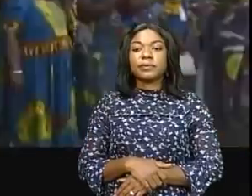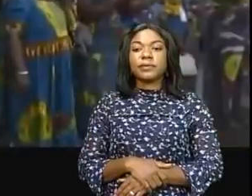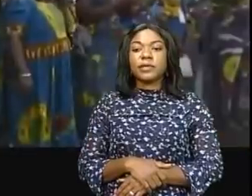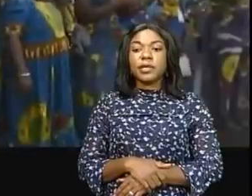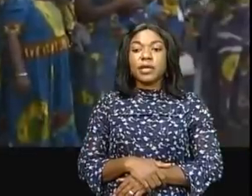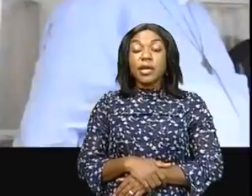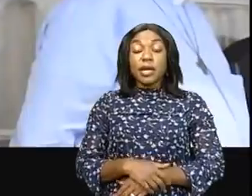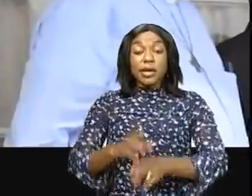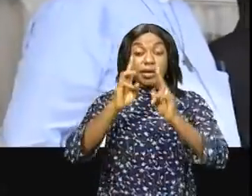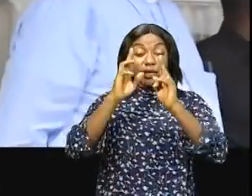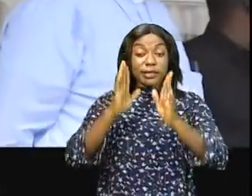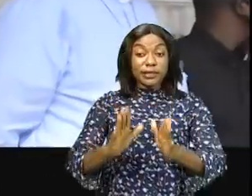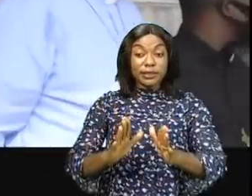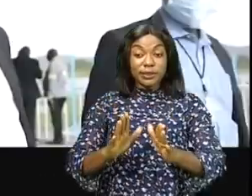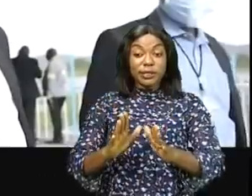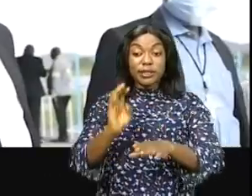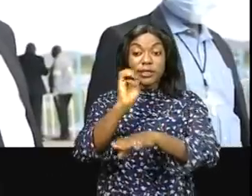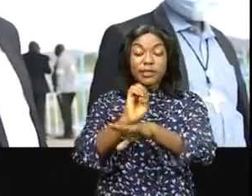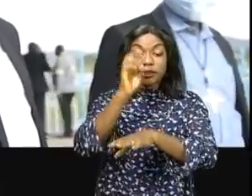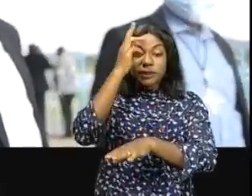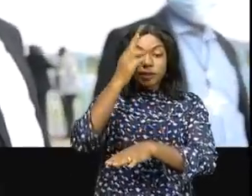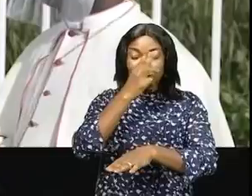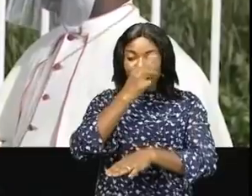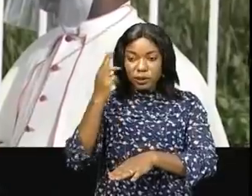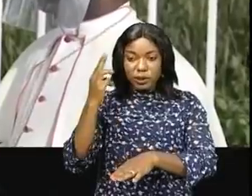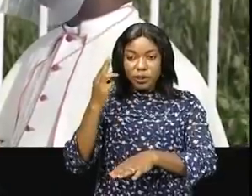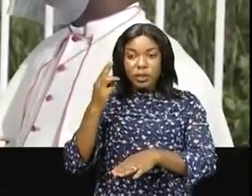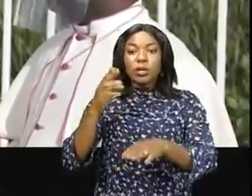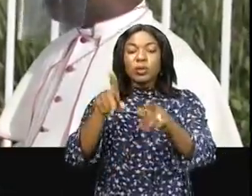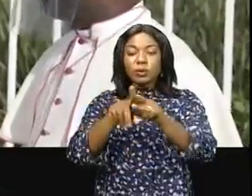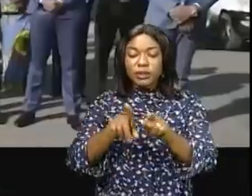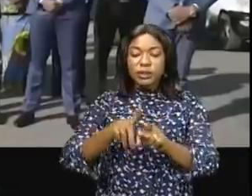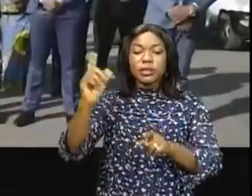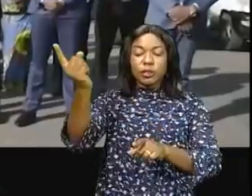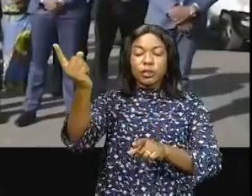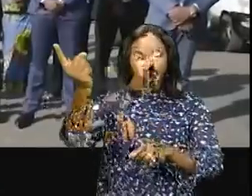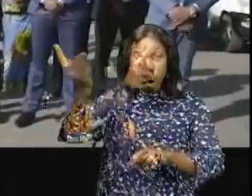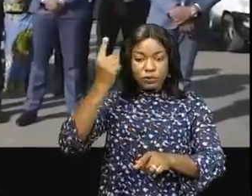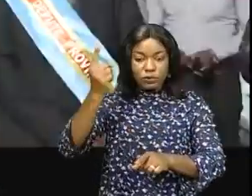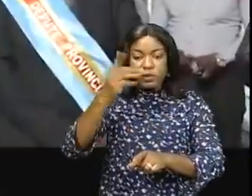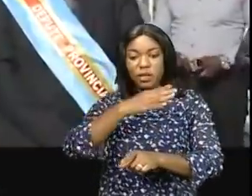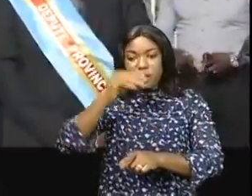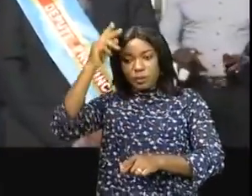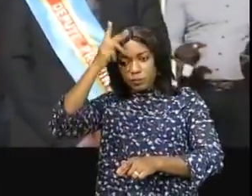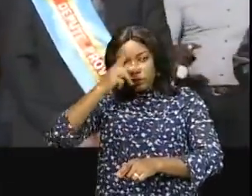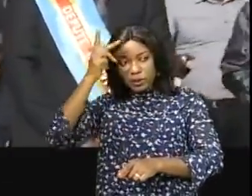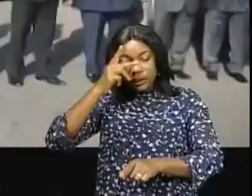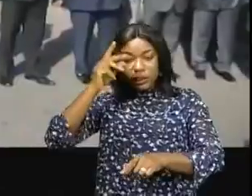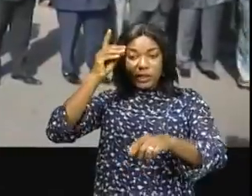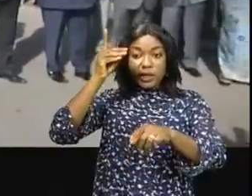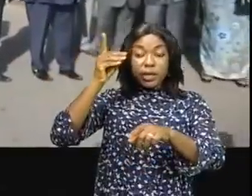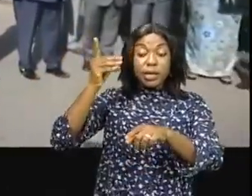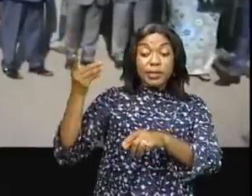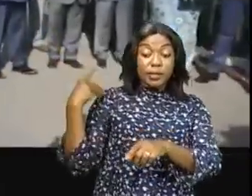Fidèles catholiques et plusieurs personnalités du haut rang, aussi bien du monde ecclésiastique que politique, députés provinciaux,